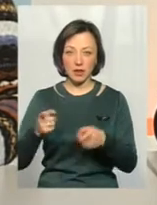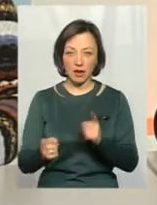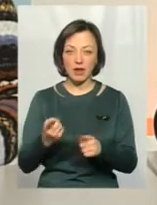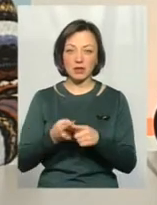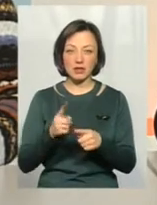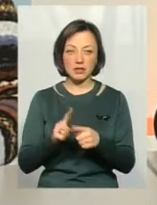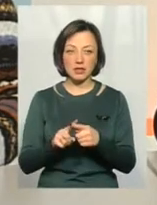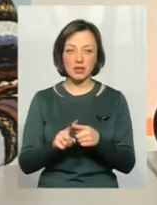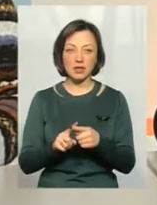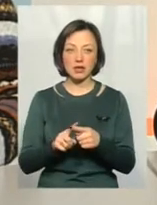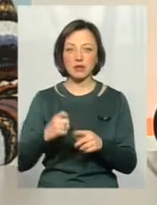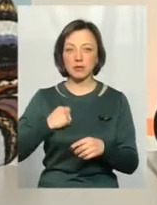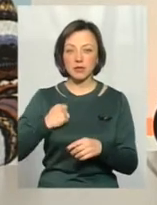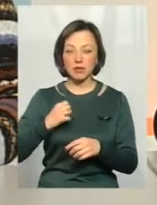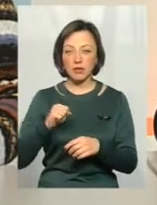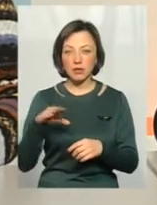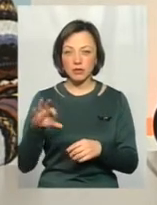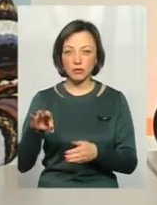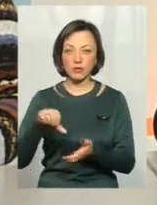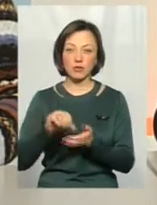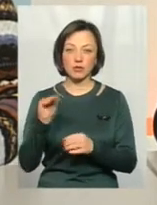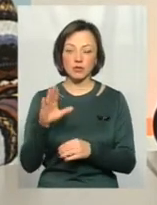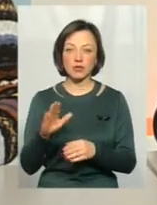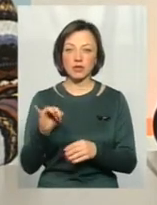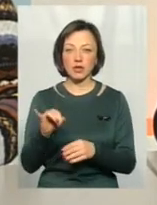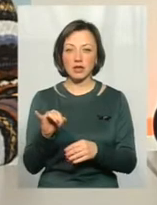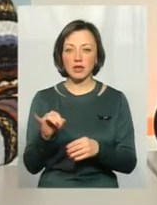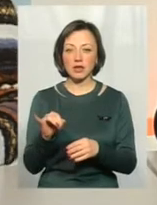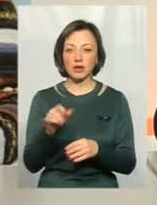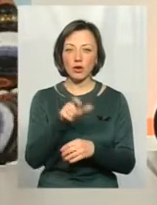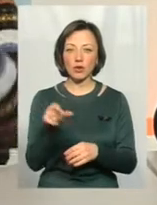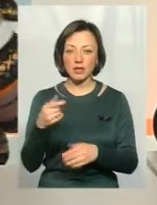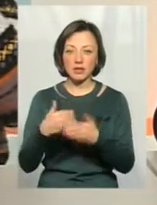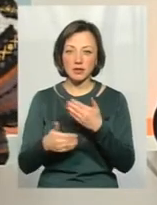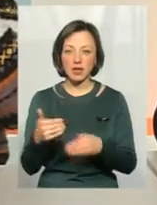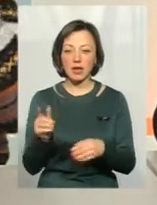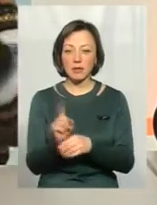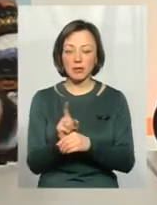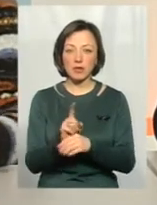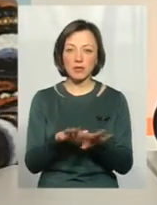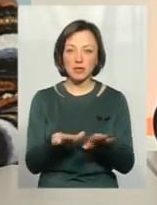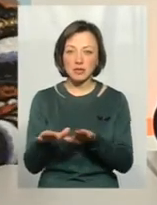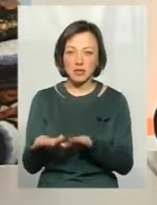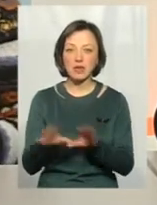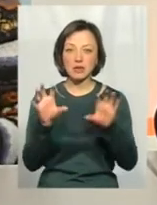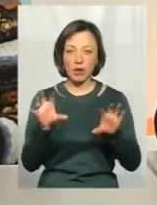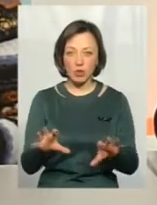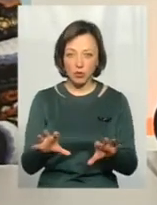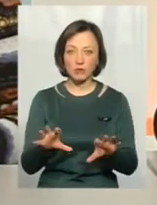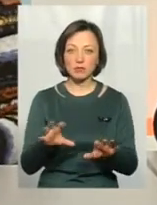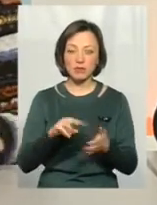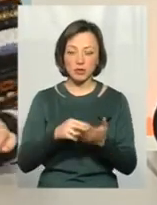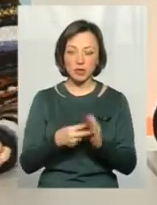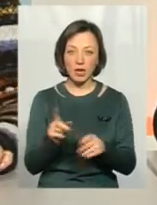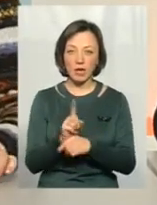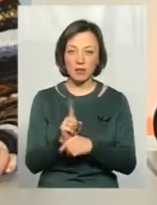торкається і бійців, які мають посвідчення і людей з інвалідністю, лімітовані місця. Хоча закон не подбачає ліміту місця на